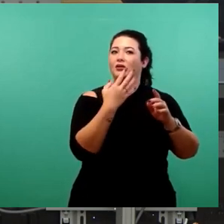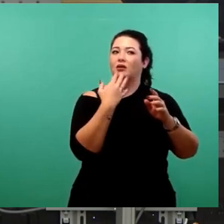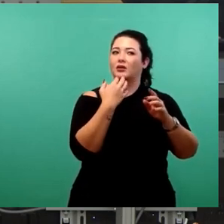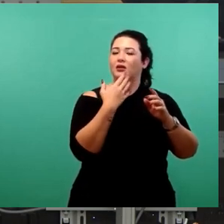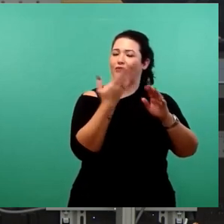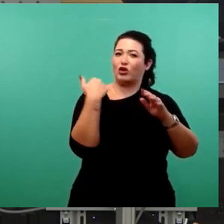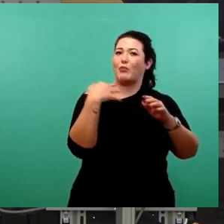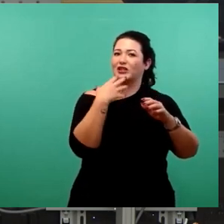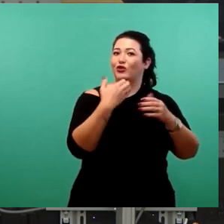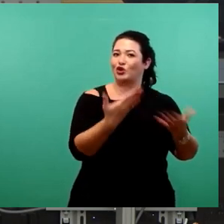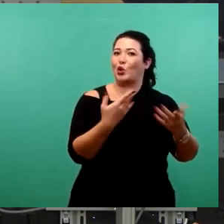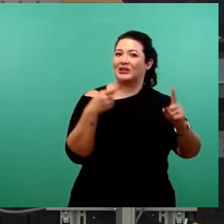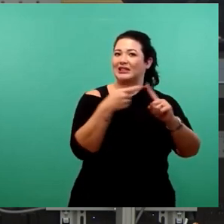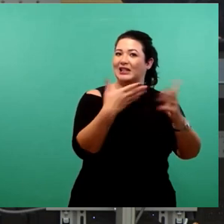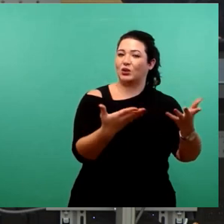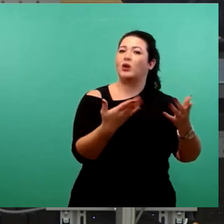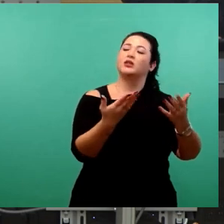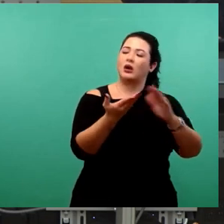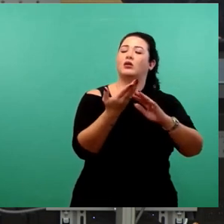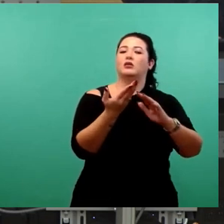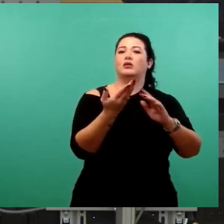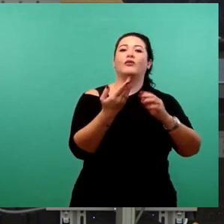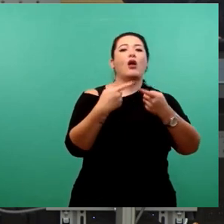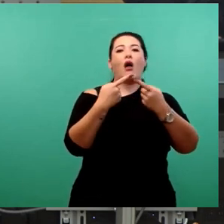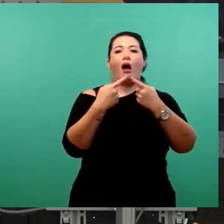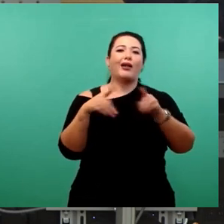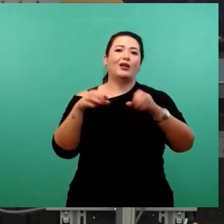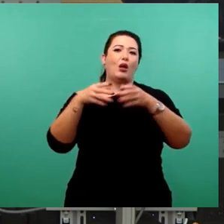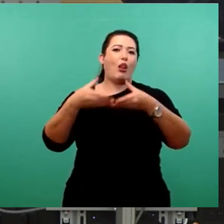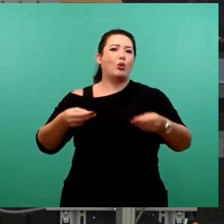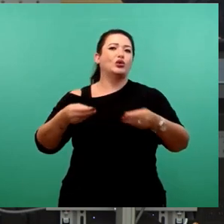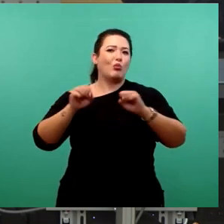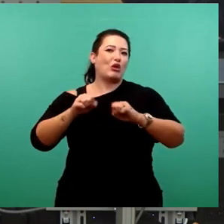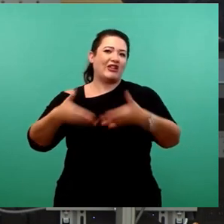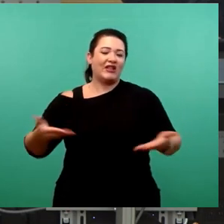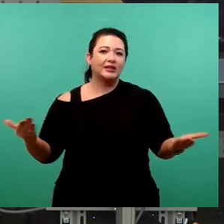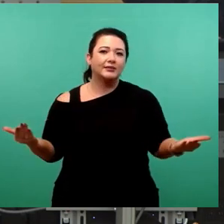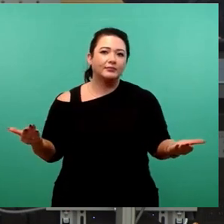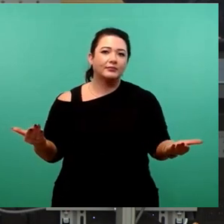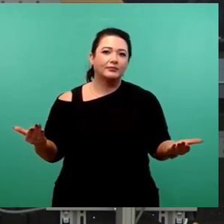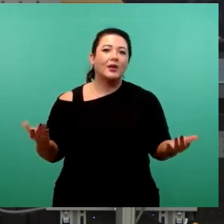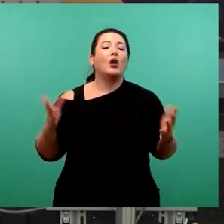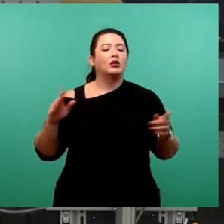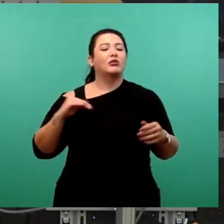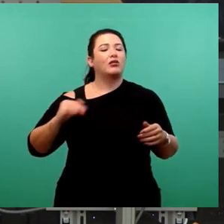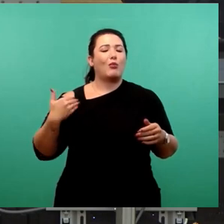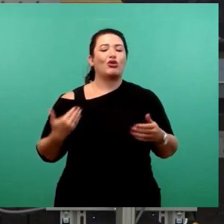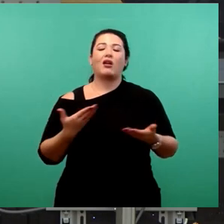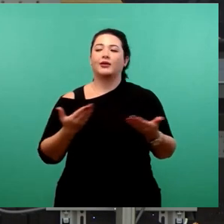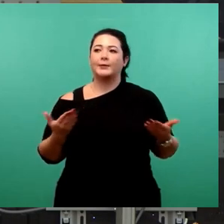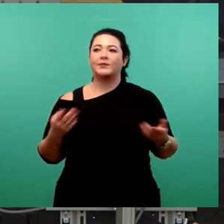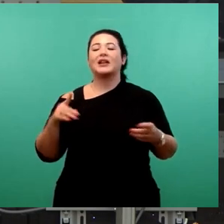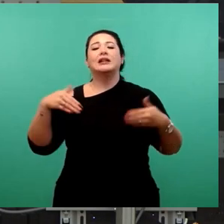Das hätten Sie schneller haben können und einfacher haben können. Sagen wir es doch mal deutlich. Meine Damen und Herren, es gibt eine Sache, die Sie